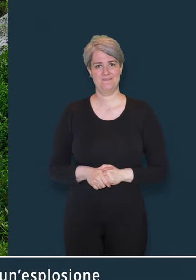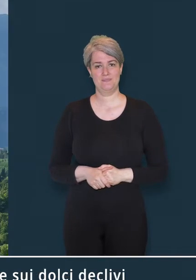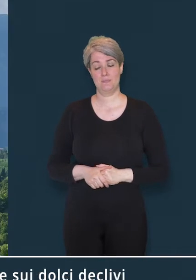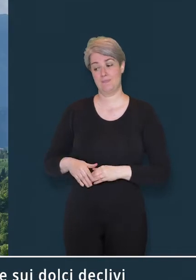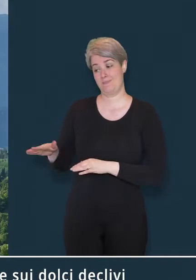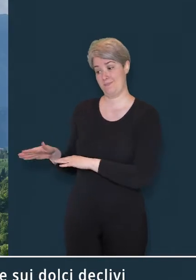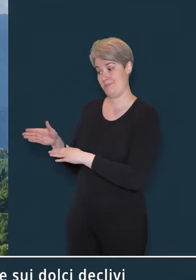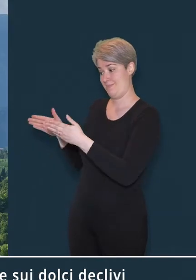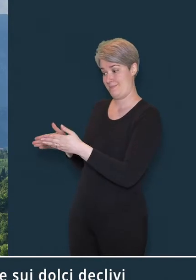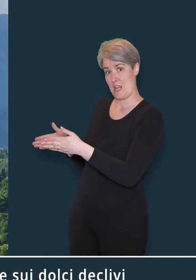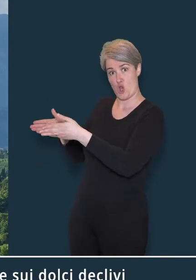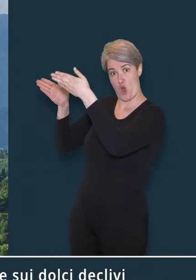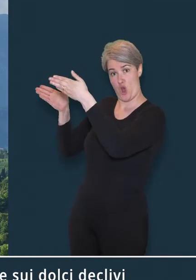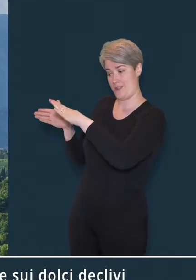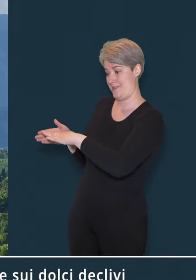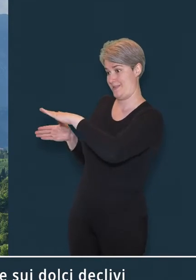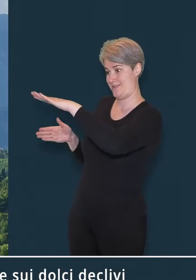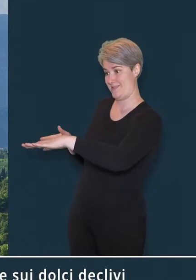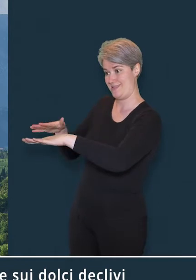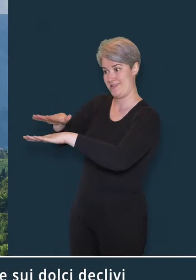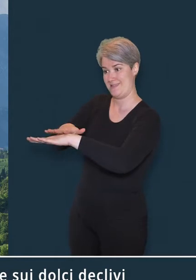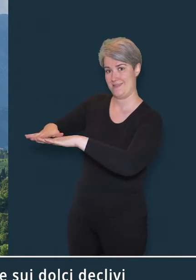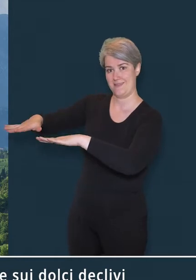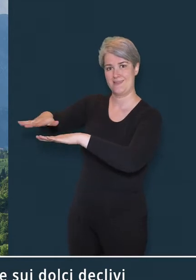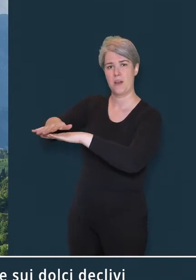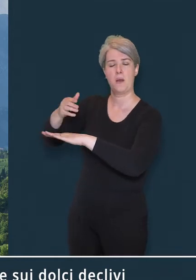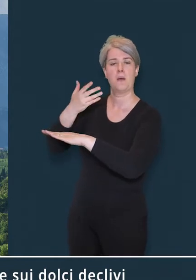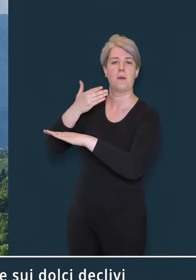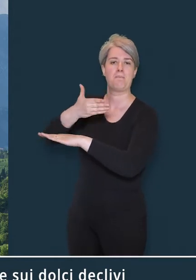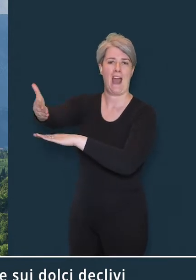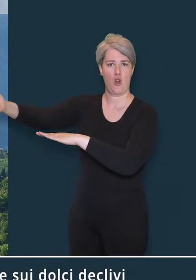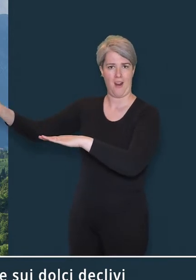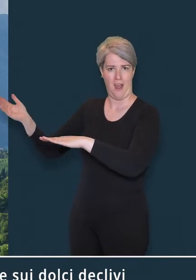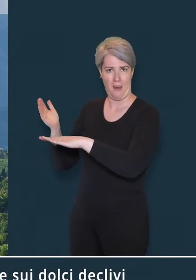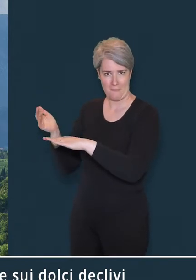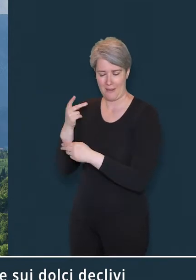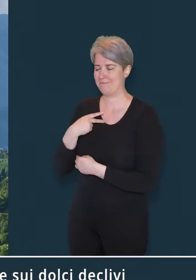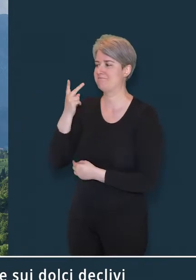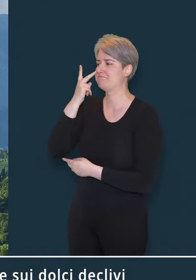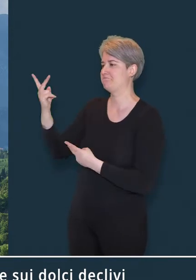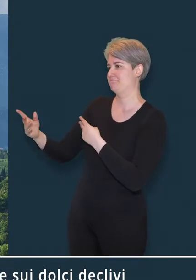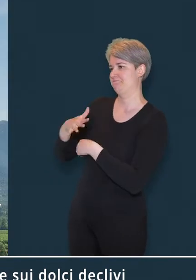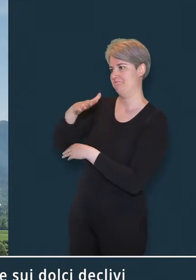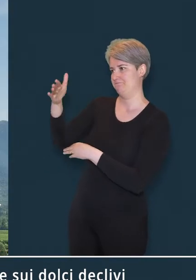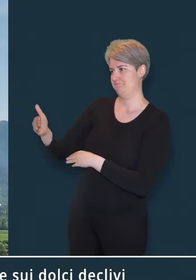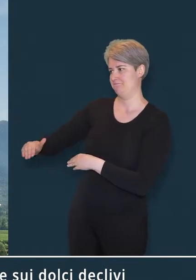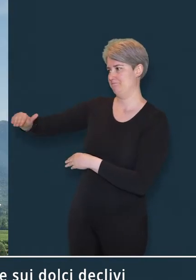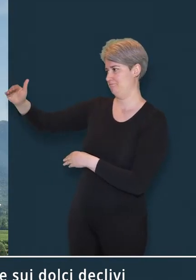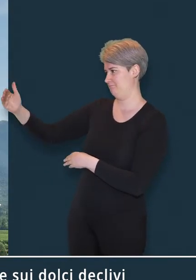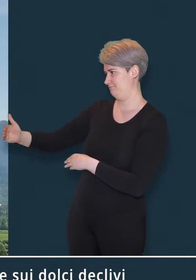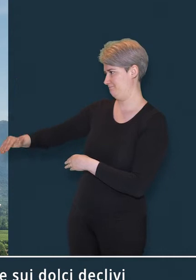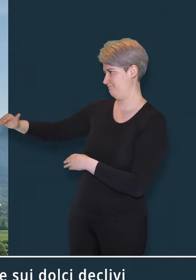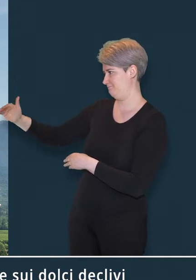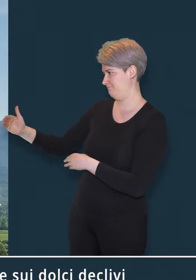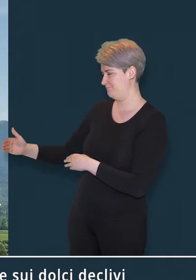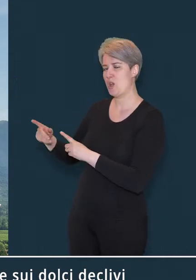L'adiacente terrazza panoramica si apre sui dolci declivi della zona collinare delimitata a